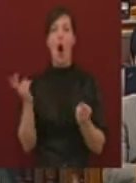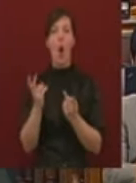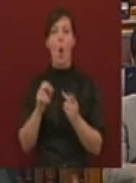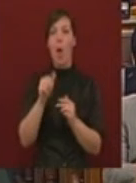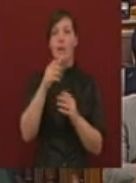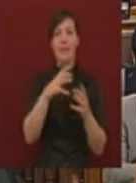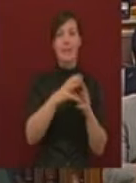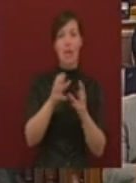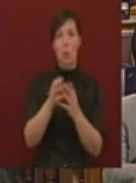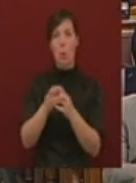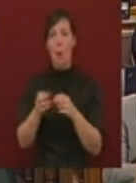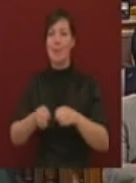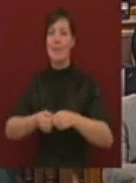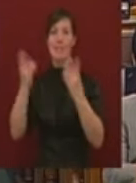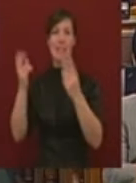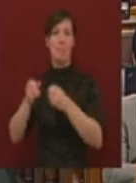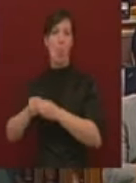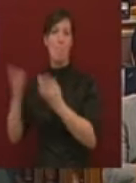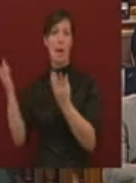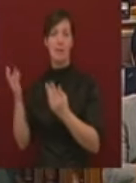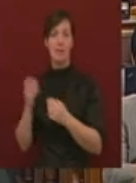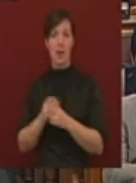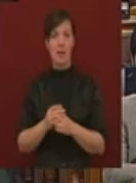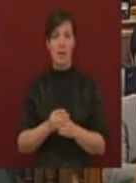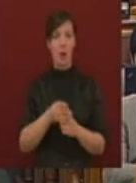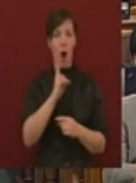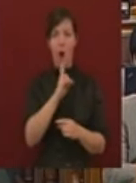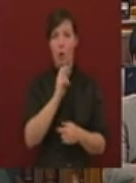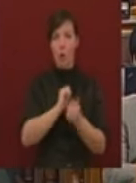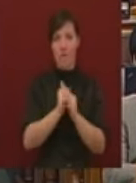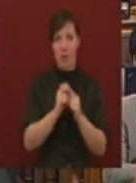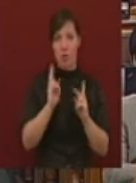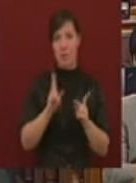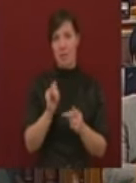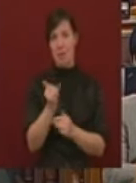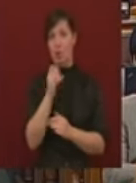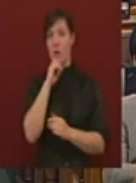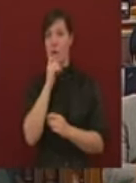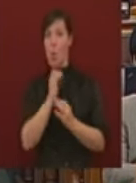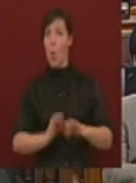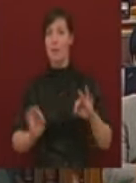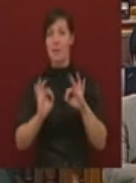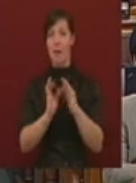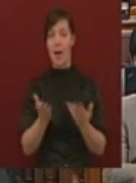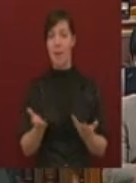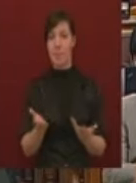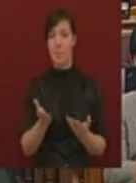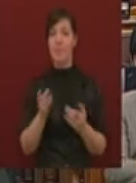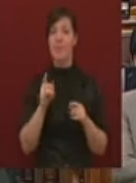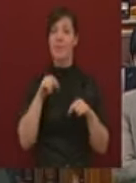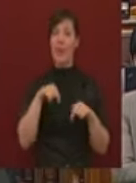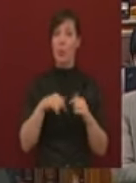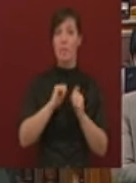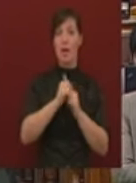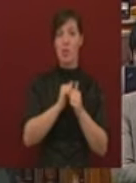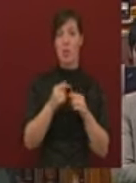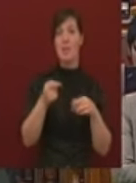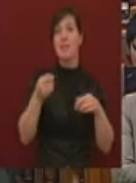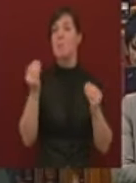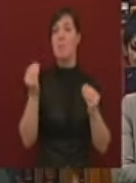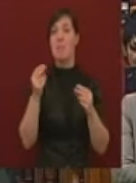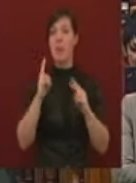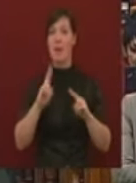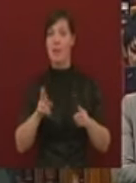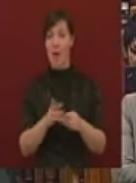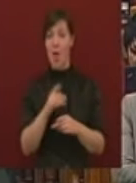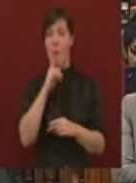szektorokat, akkor versenyképes egy ország. Nekünk abban kell versenyezni, hogy Magyarországon nagyobb